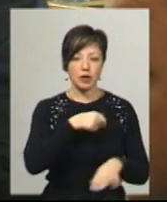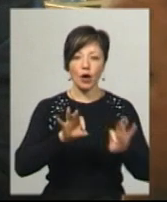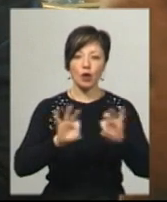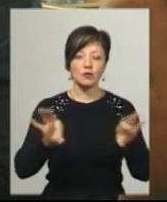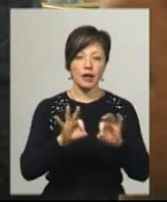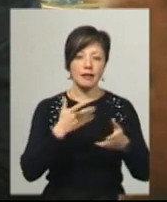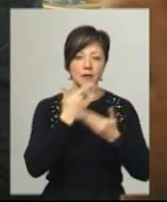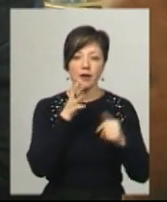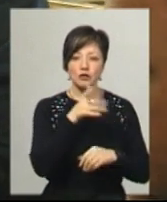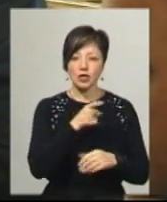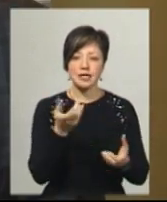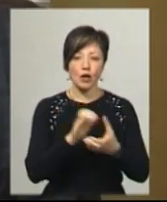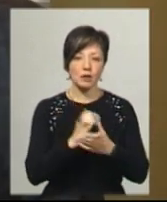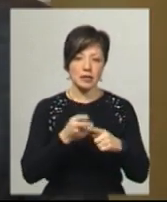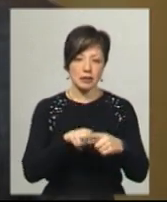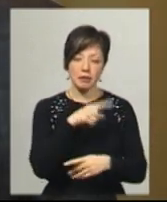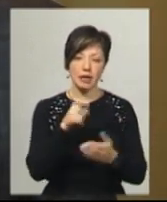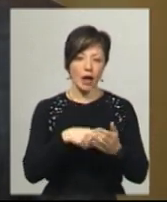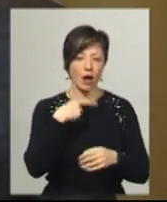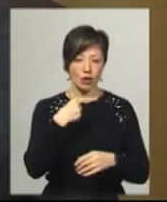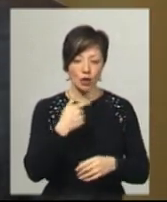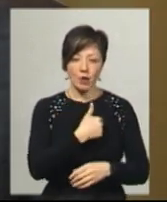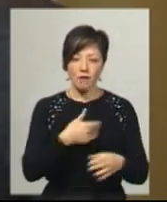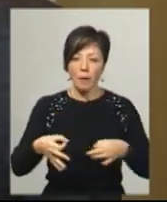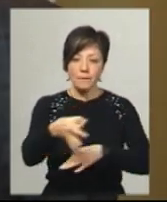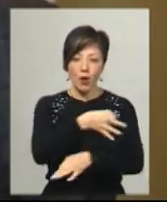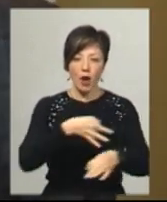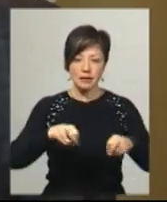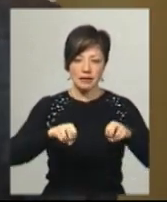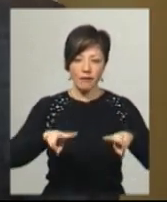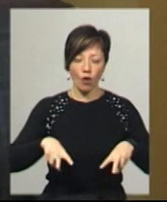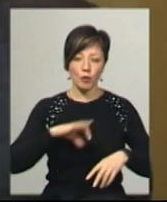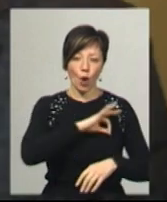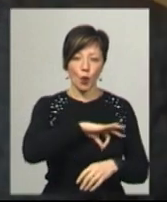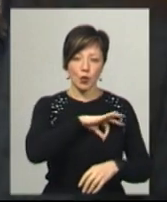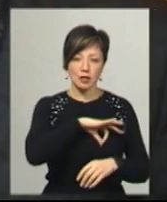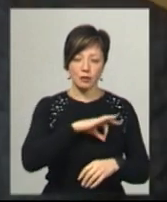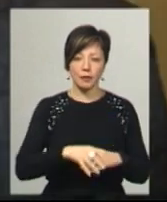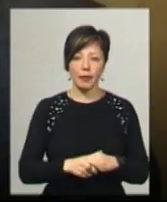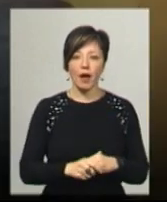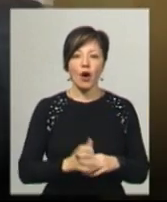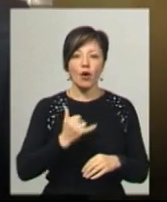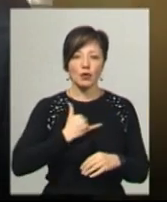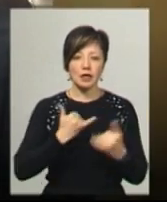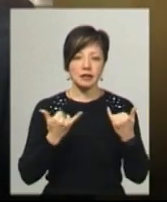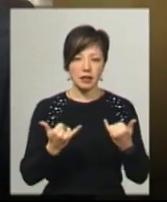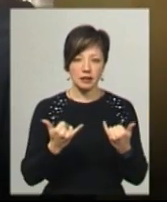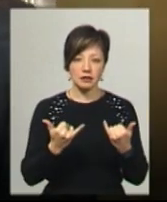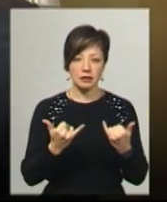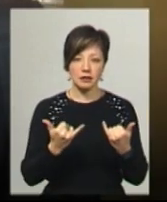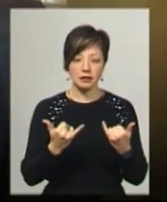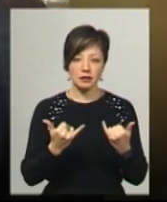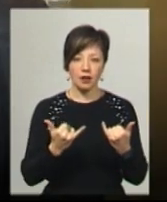розповідає, не мав часу знайомитись з цим питанням та, каже, хотів порадитись з фаховим юристом. Умовно кажучи, в нас зараз обміняли, ми